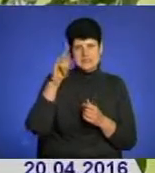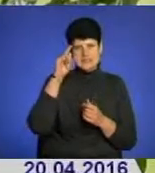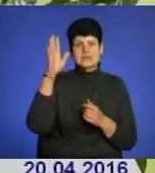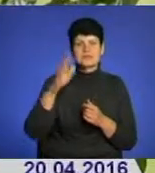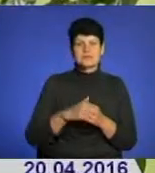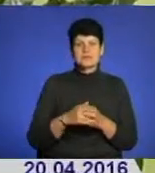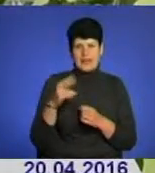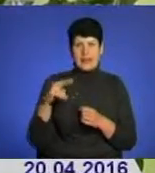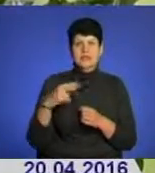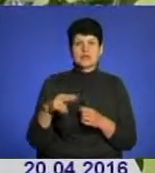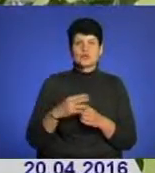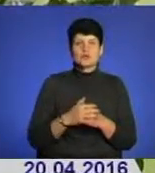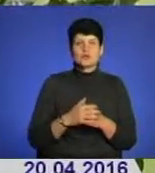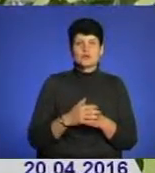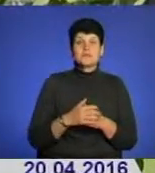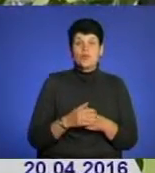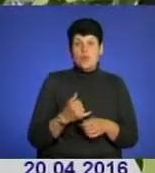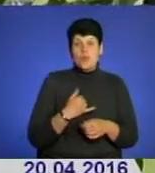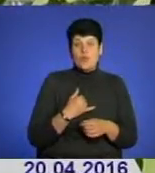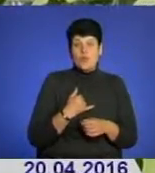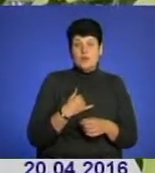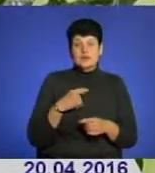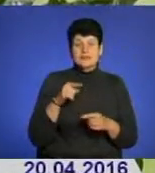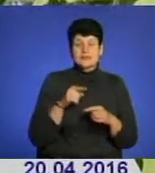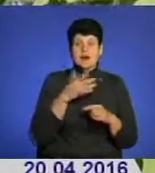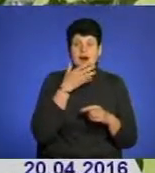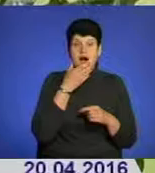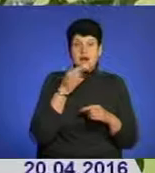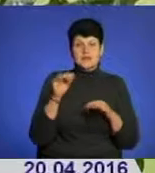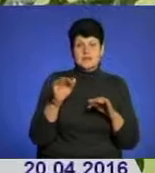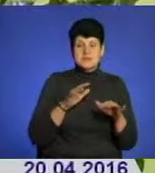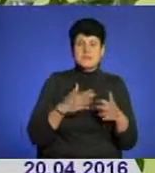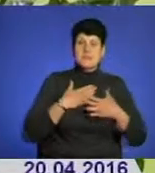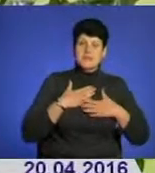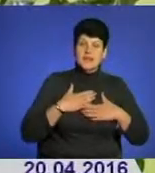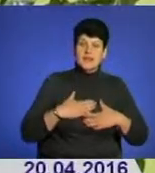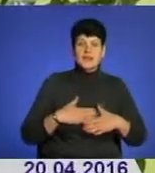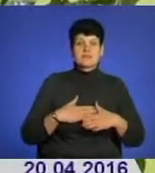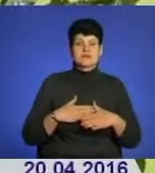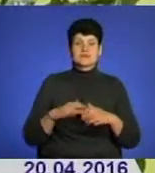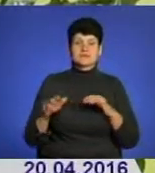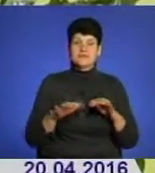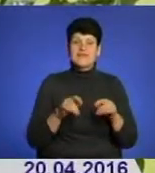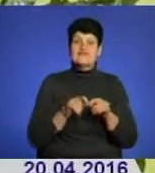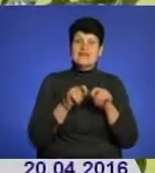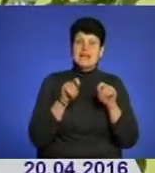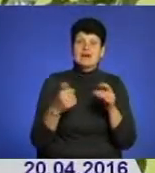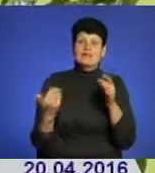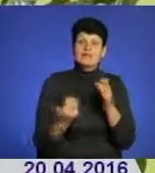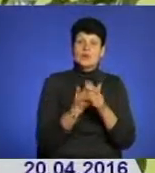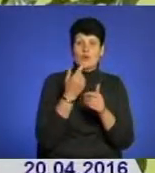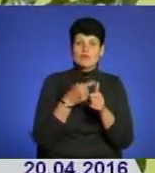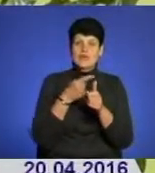в літературі. Тому в мене така гарна місія, досить приємна місія – відкривати нові імена.